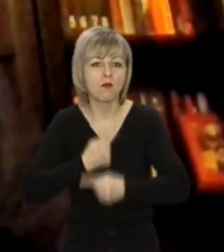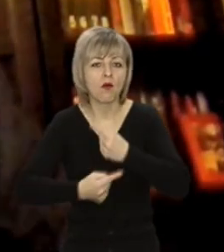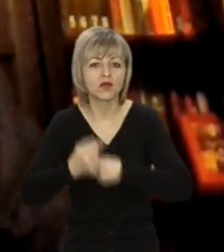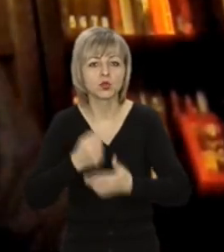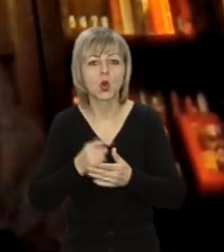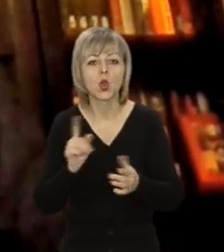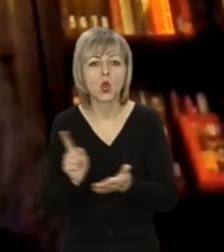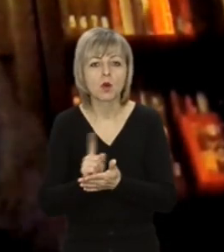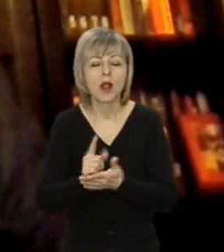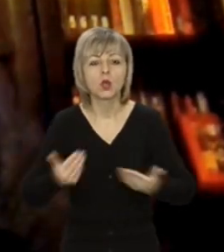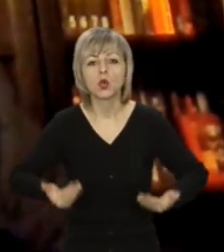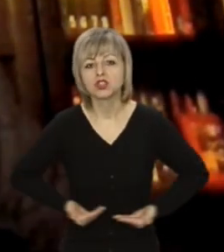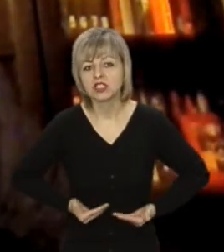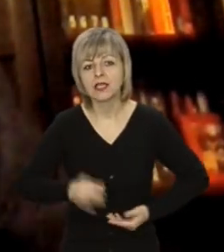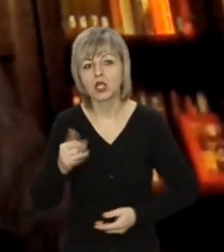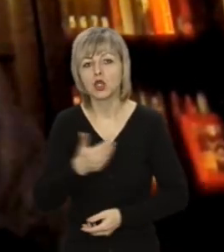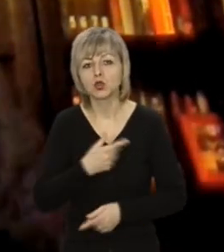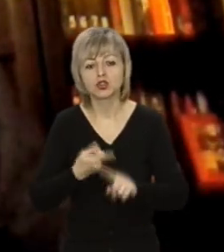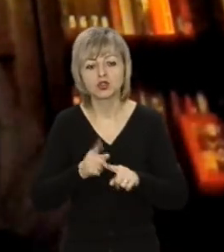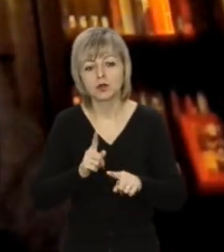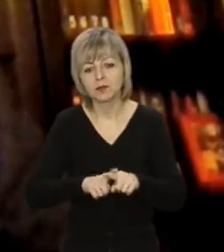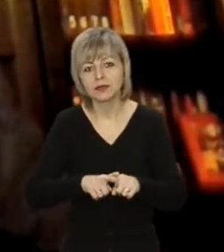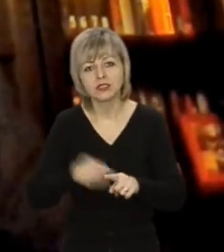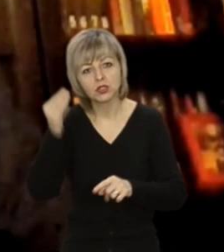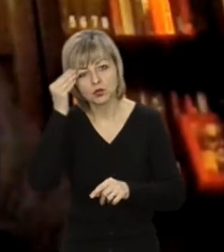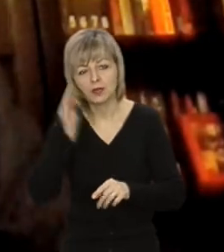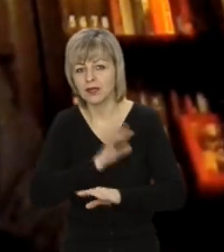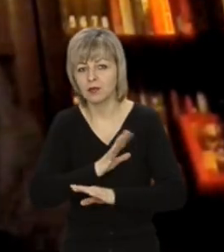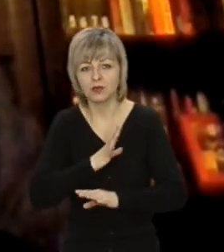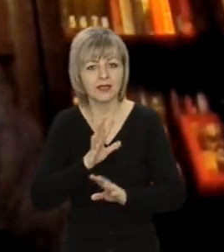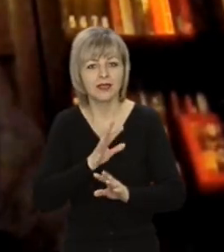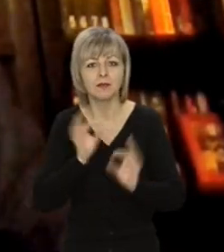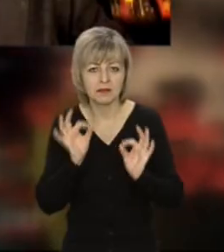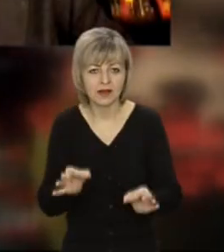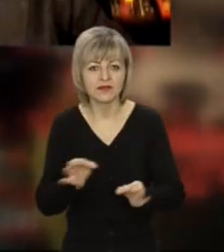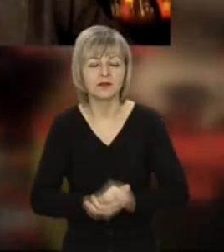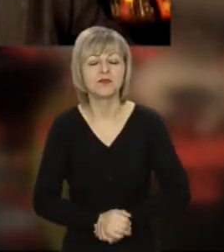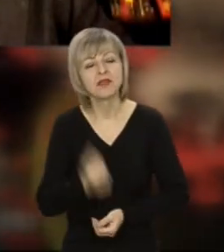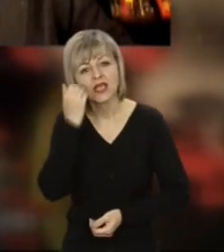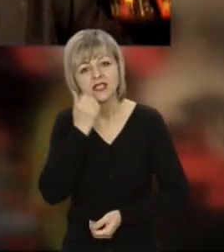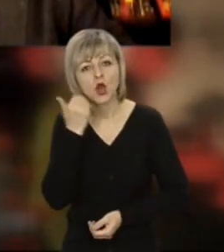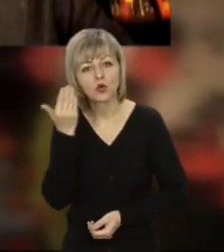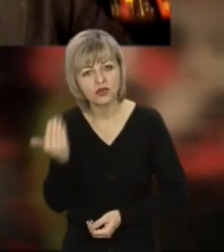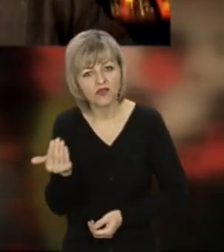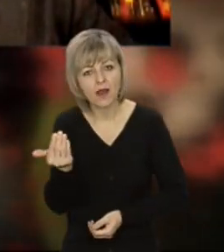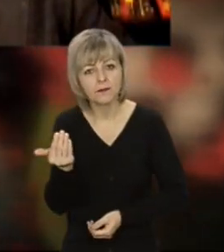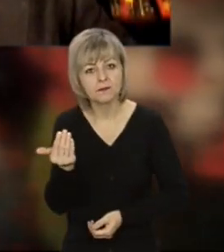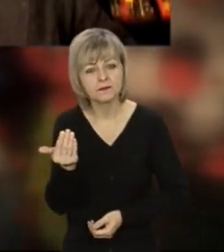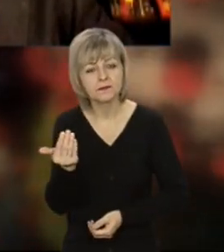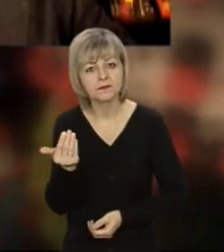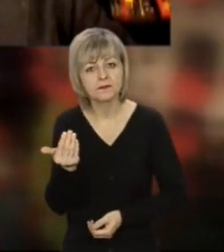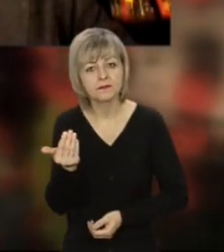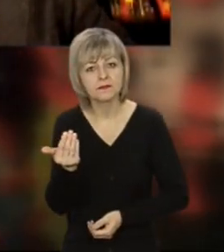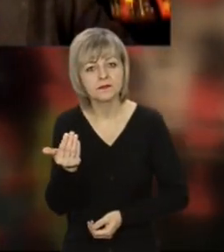до нормального життя і хочеться, щоб ці прогнози не помилилися. Дякую, пане вам, пане